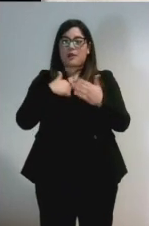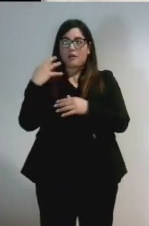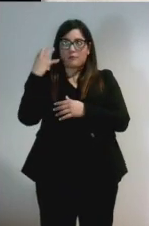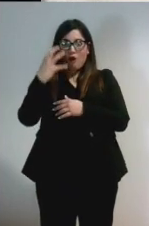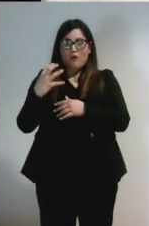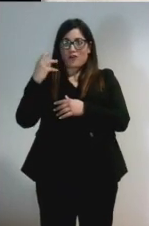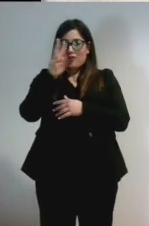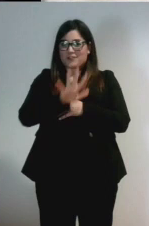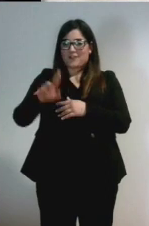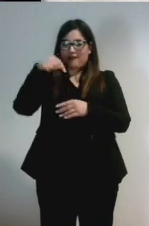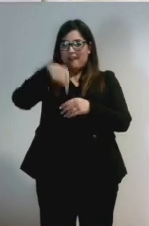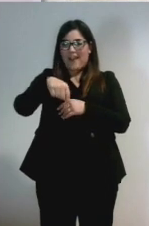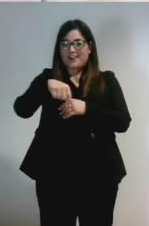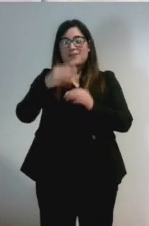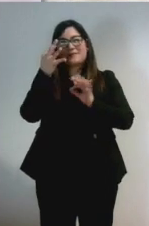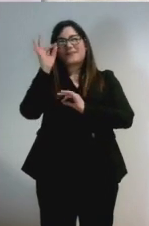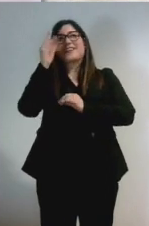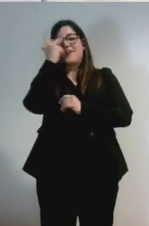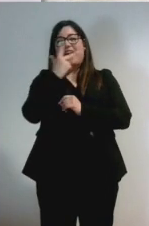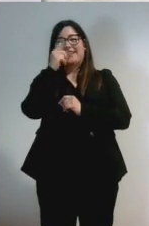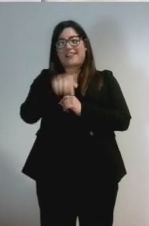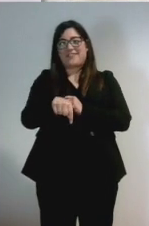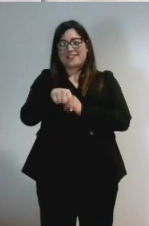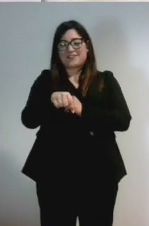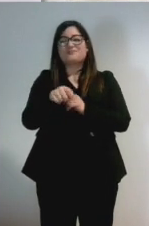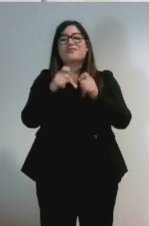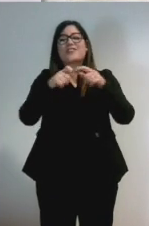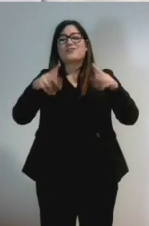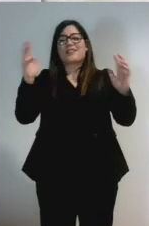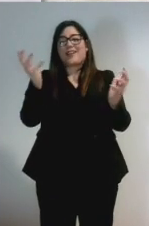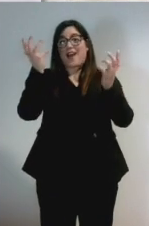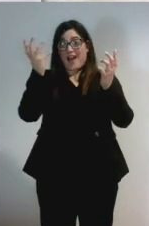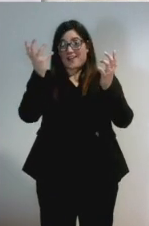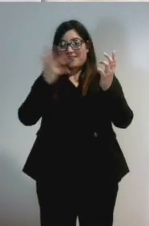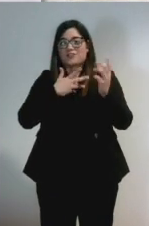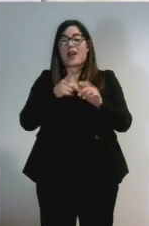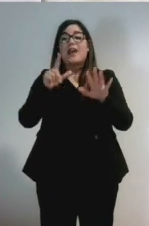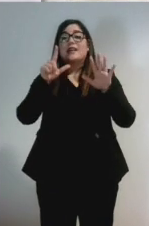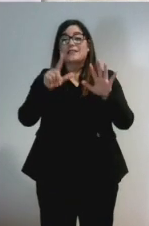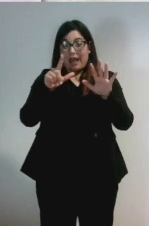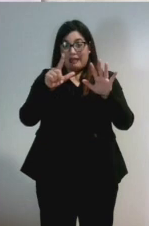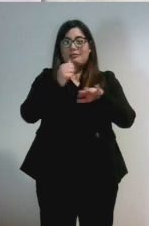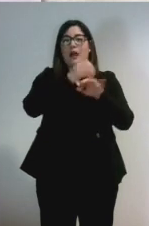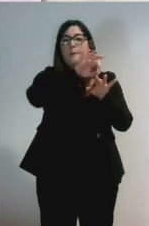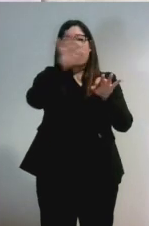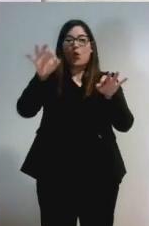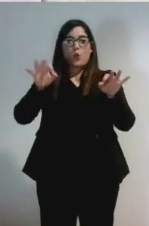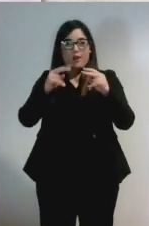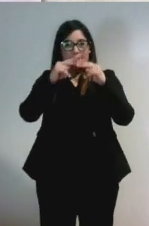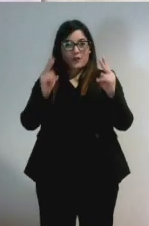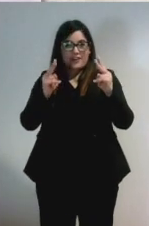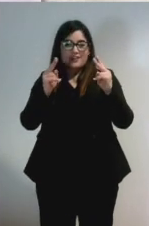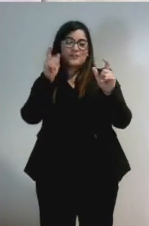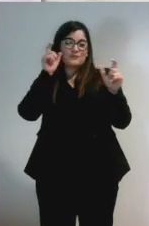in particolar modo a Treviso, una città d'arte e uno dei nostri sette capoluoghi di provincia della nostra meravigliosa regione.